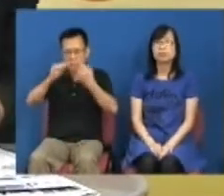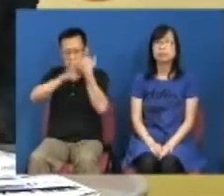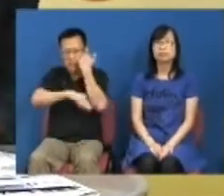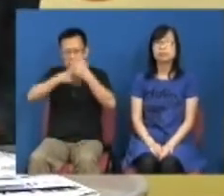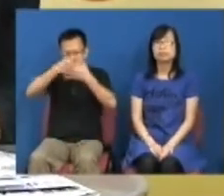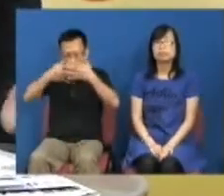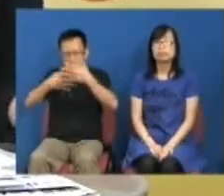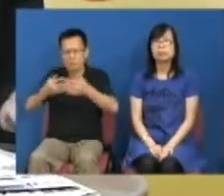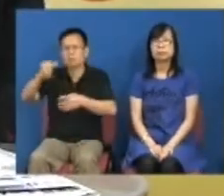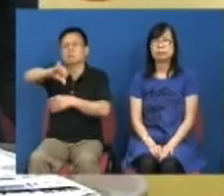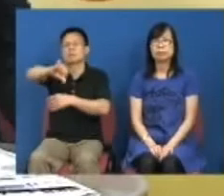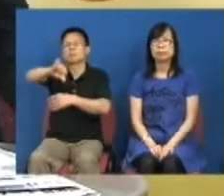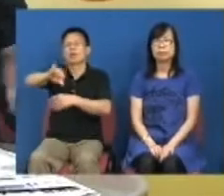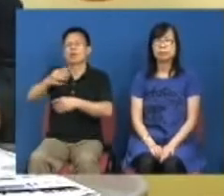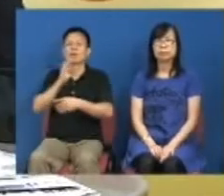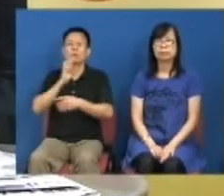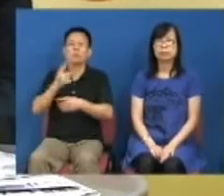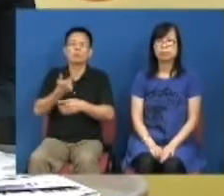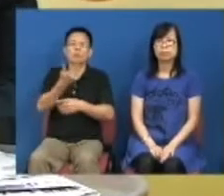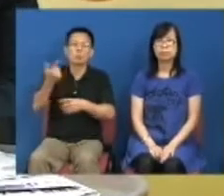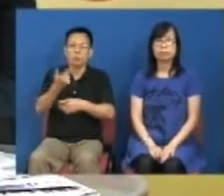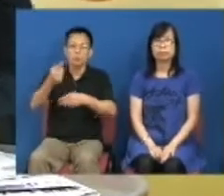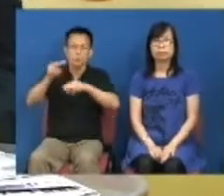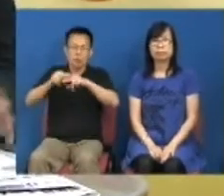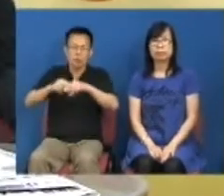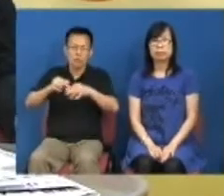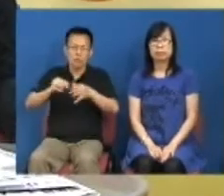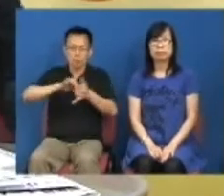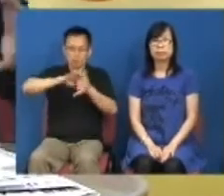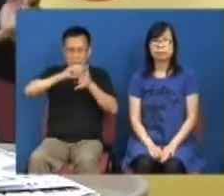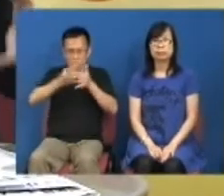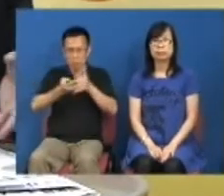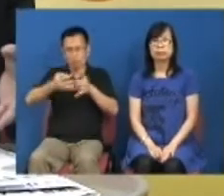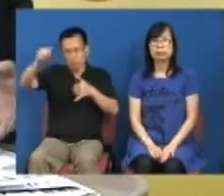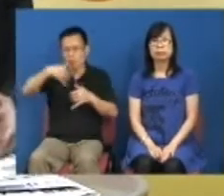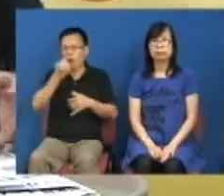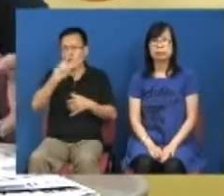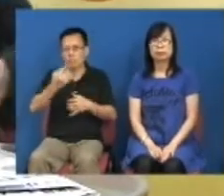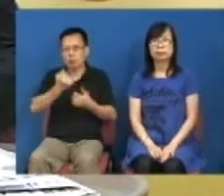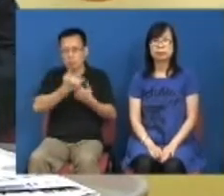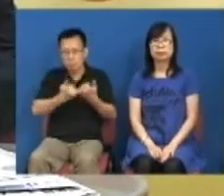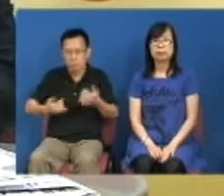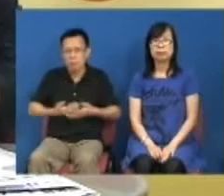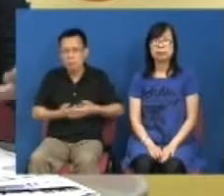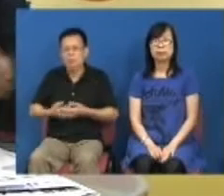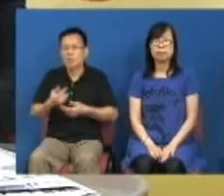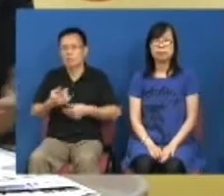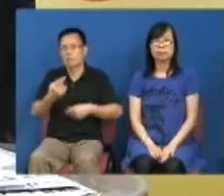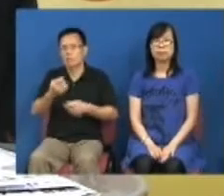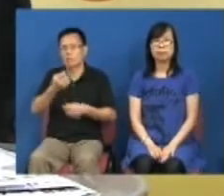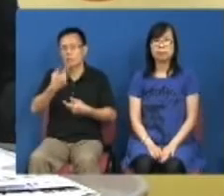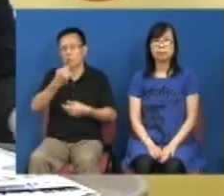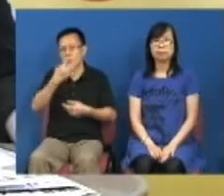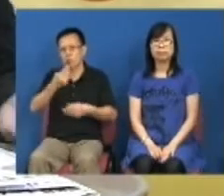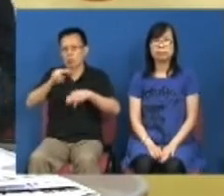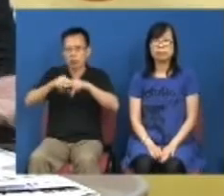人口政策有多些内地的人妇来香港生小孩有香港和内地的通婚有什么